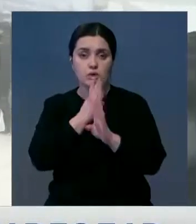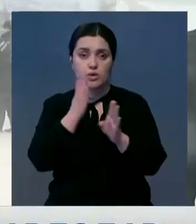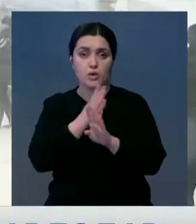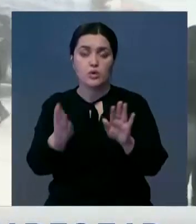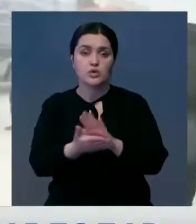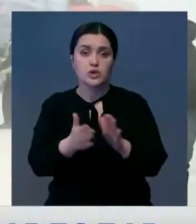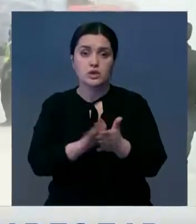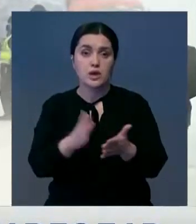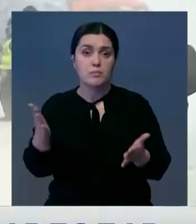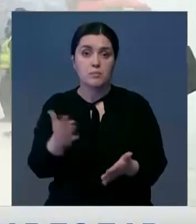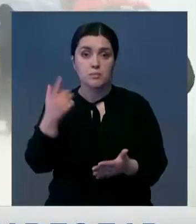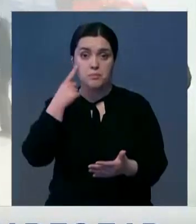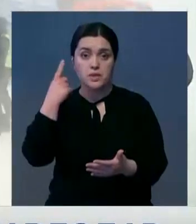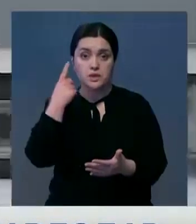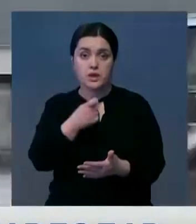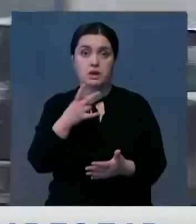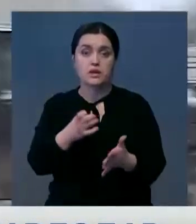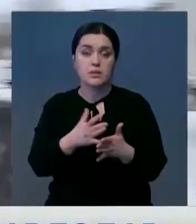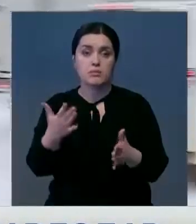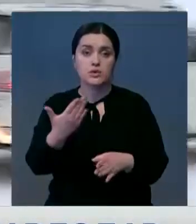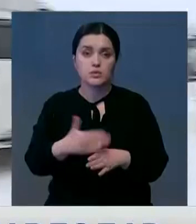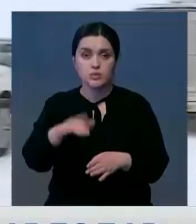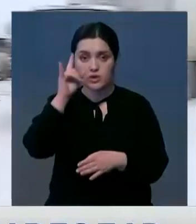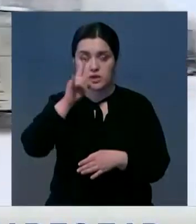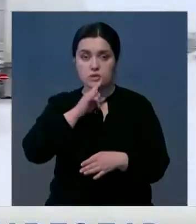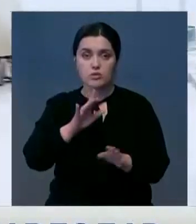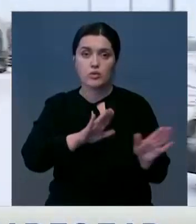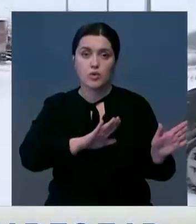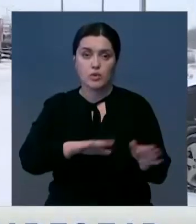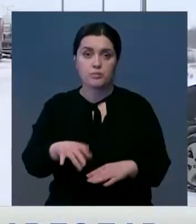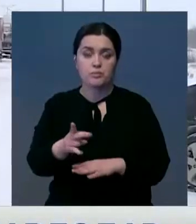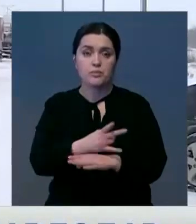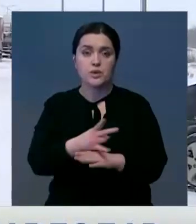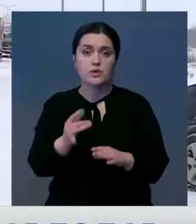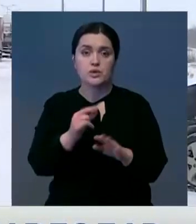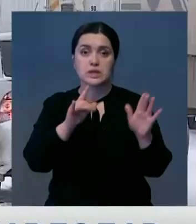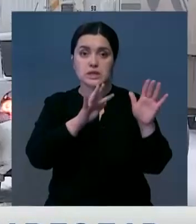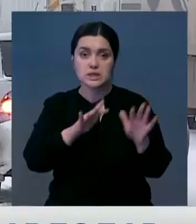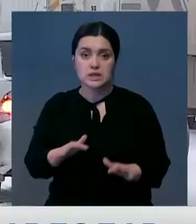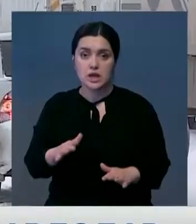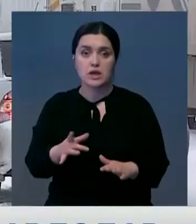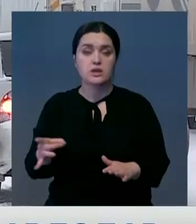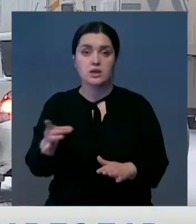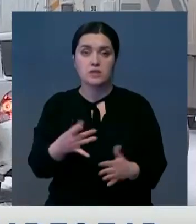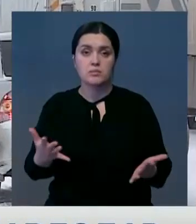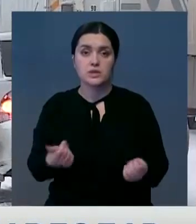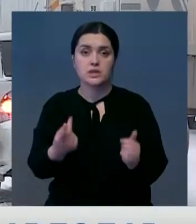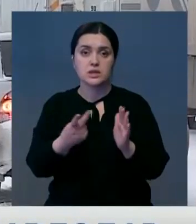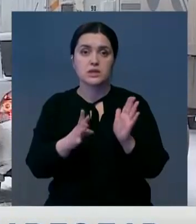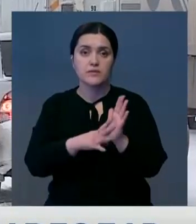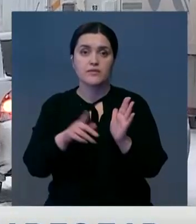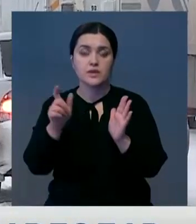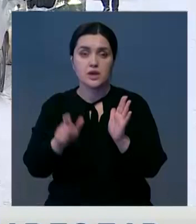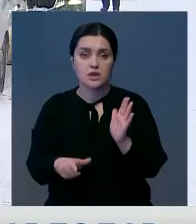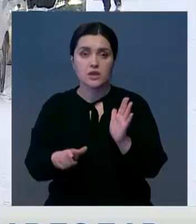Между тем, из-за ухудшения погодных условий, штормовое предупреждение объявлено на большей части Казахстана. Только минувшей ночью из-за снежных заносов по